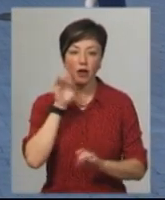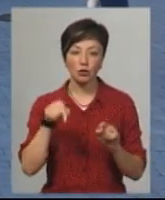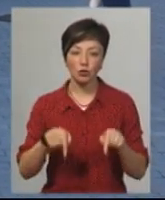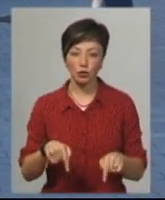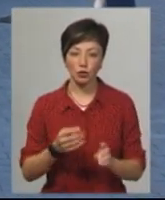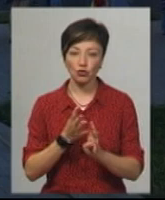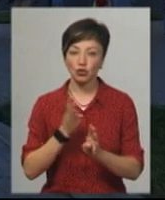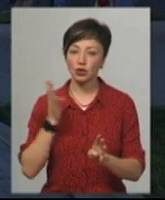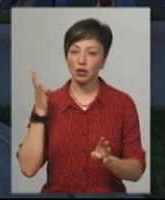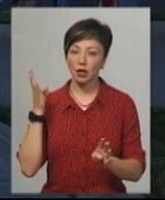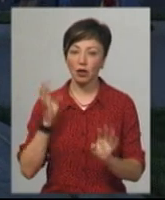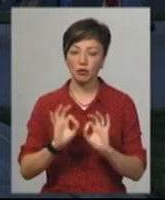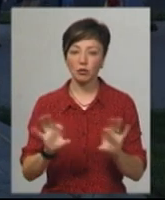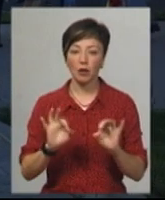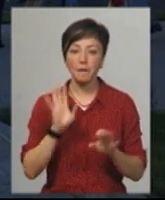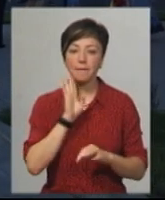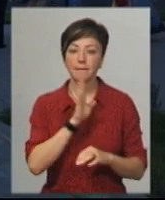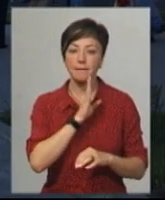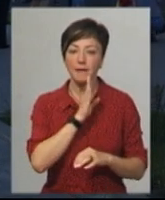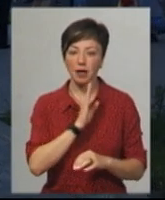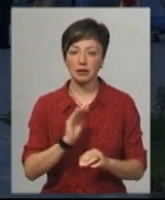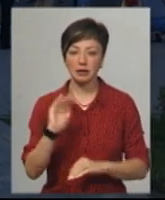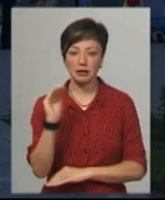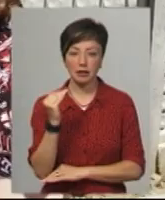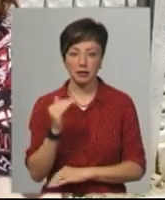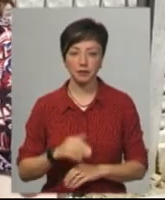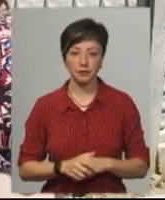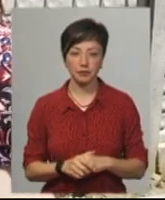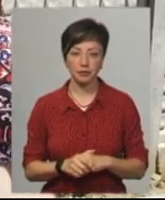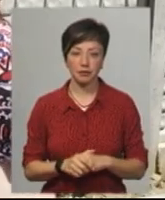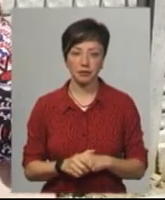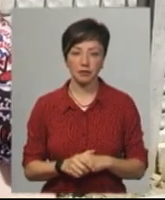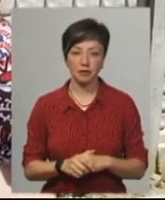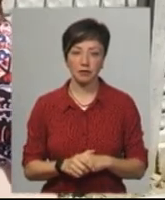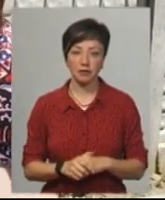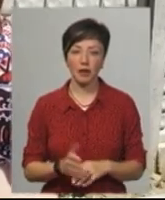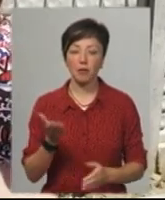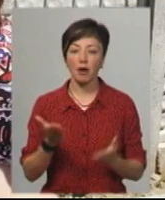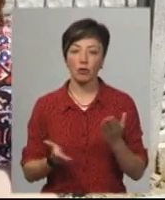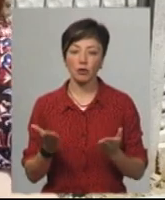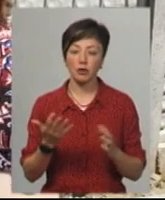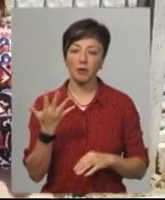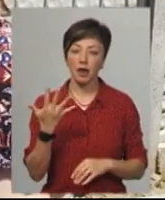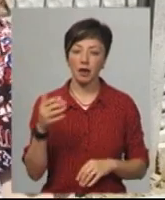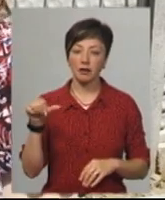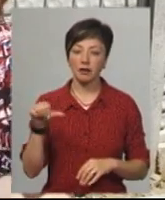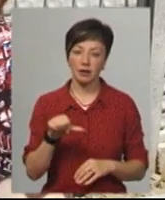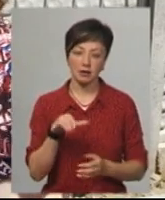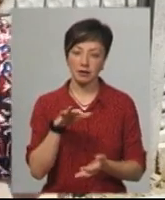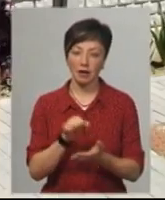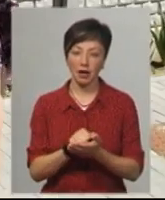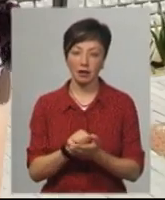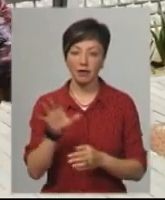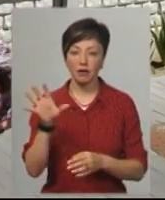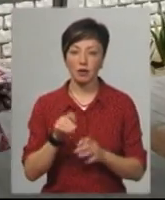тут утворилися черги, розповідає мати-вихованця дитсадка Світлана Кринтовська. Мабуть, хвилин п'ять нас зайняло цей